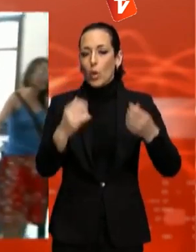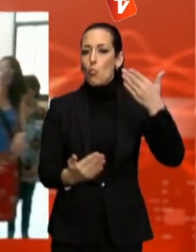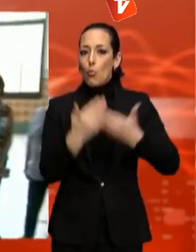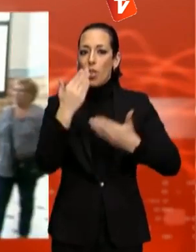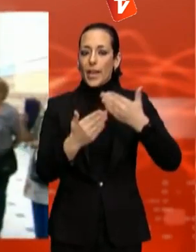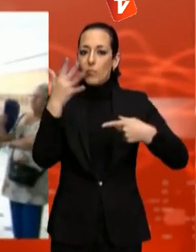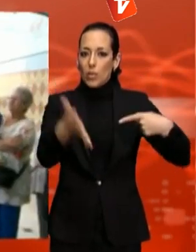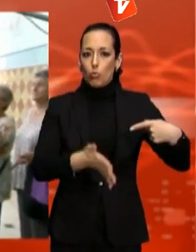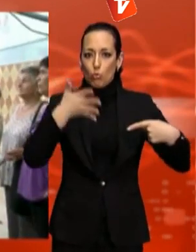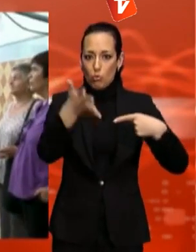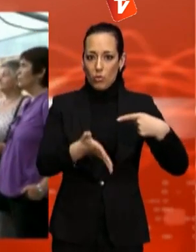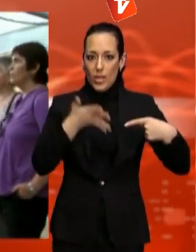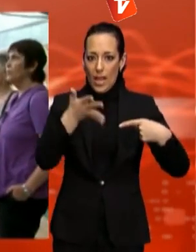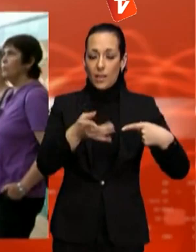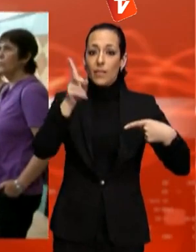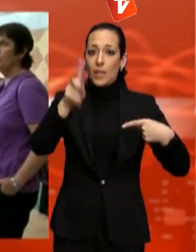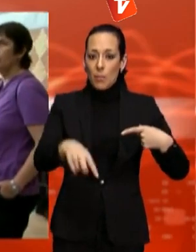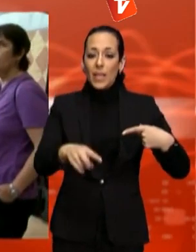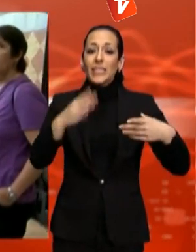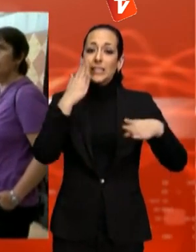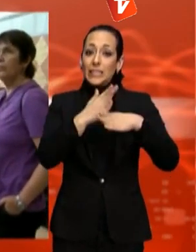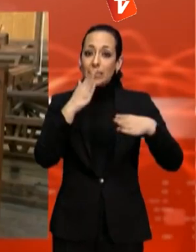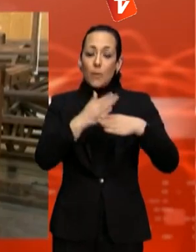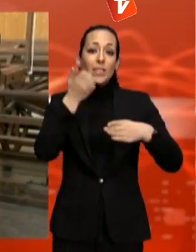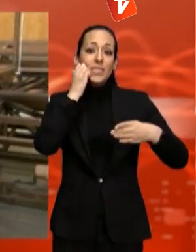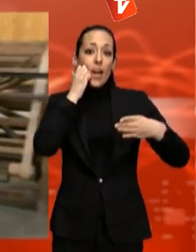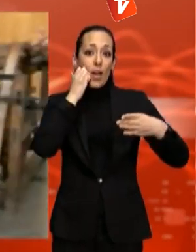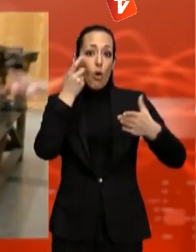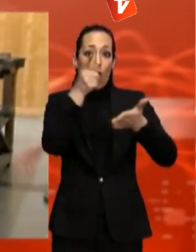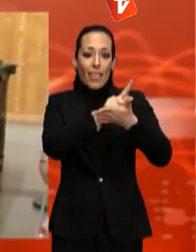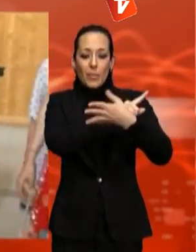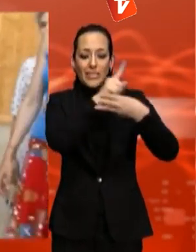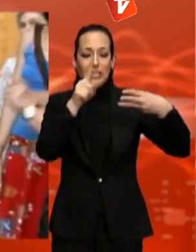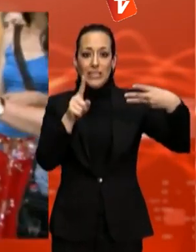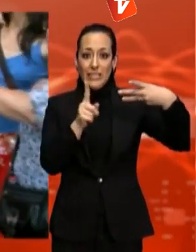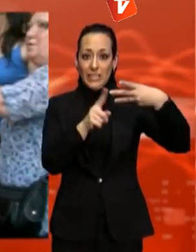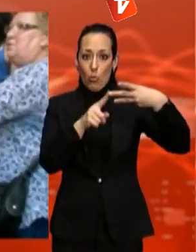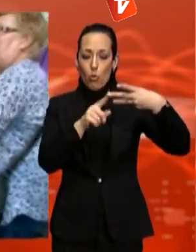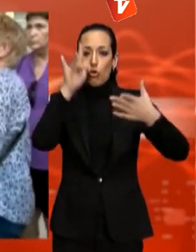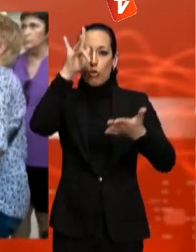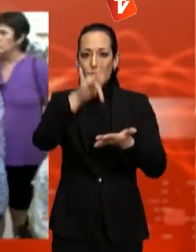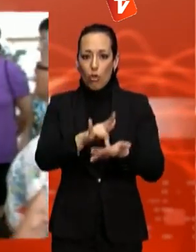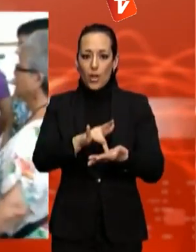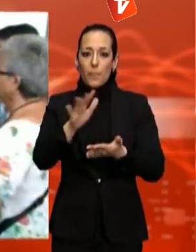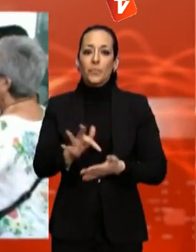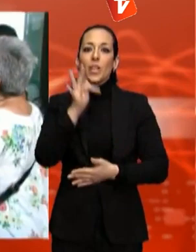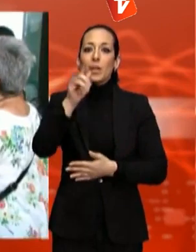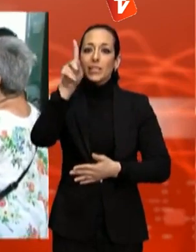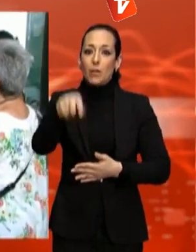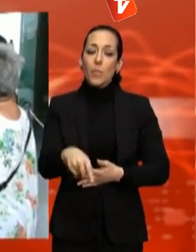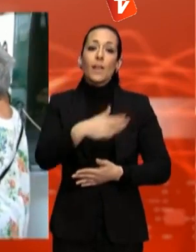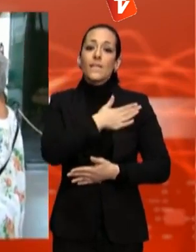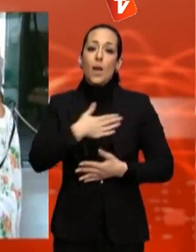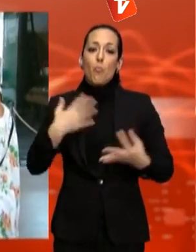també amb periodicitat mensual, el segon dissabte de mes. També el Servei Municipal de Turisme organitza sortides a mida pels grups que demanin fer